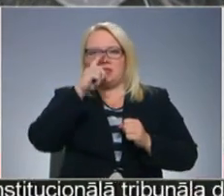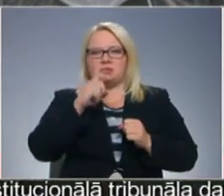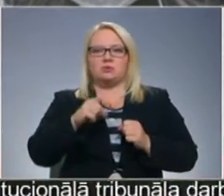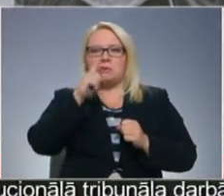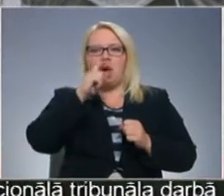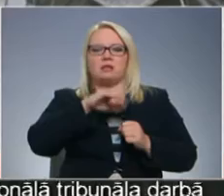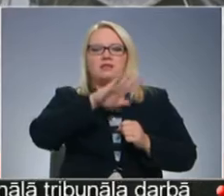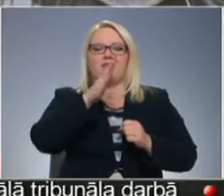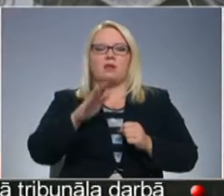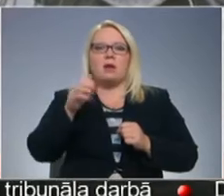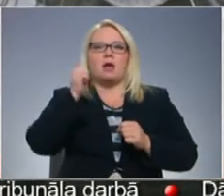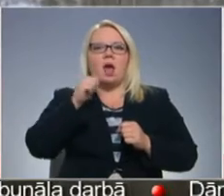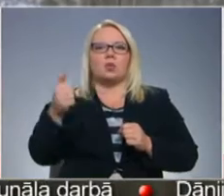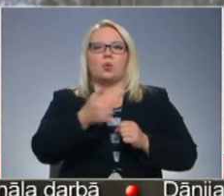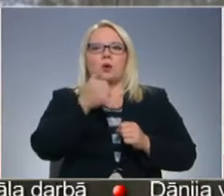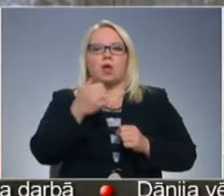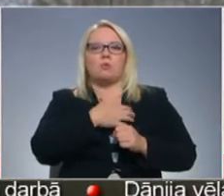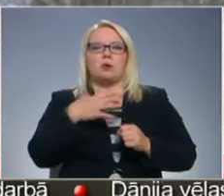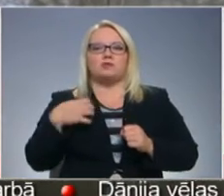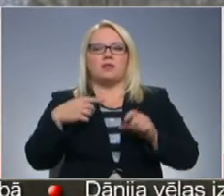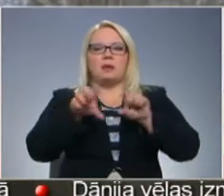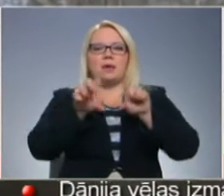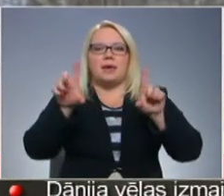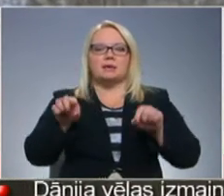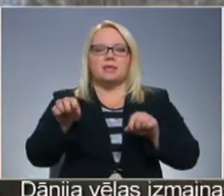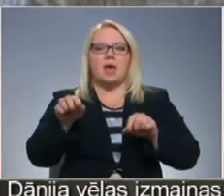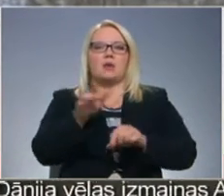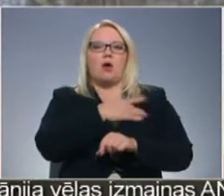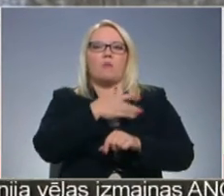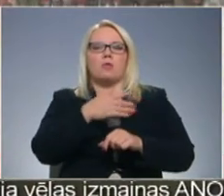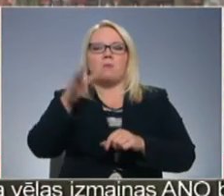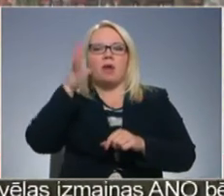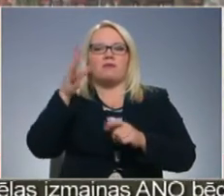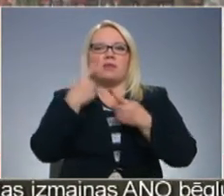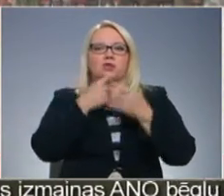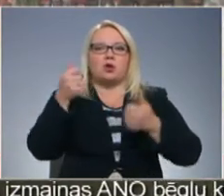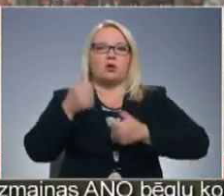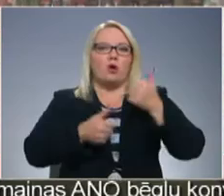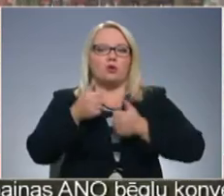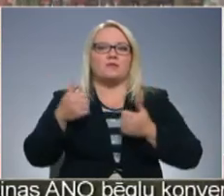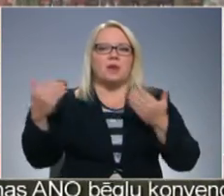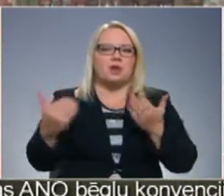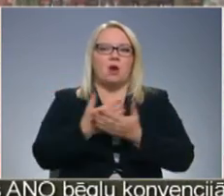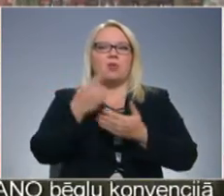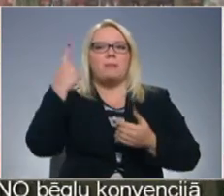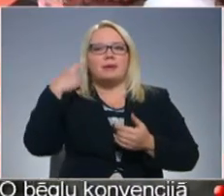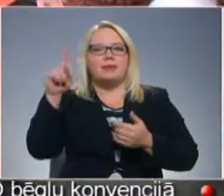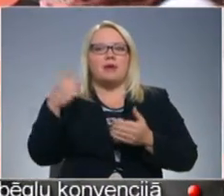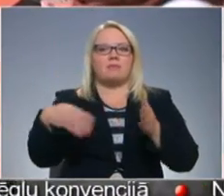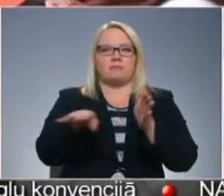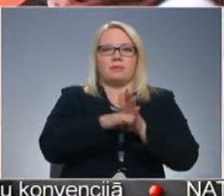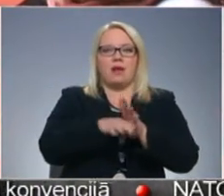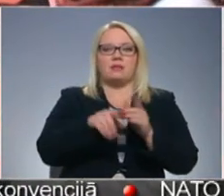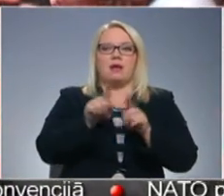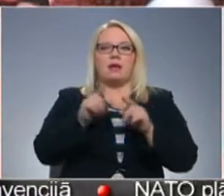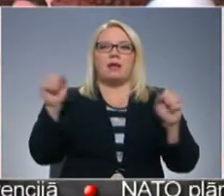figūras. Tāpēc katru gadu, tikko pašvaldības iestādu komunālā pārvalda izsludinu konkursu, riona ar savām ziedu dizainu idejām ir klāt. Tā